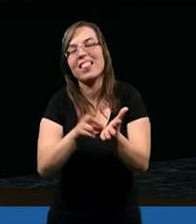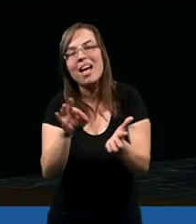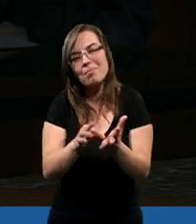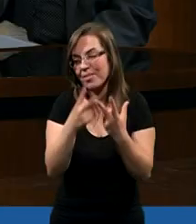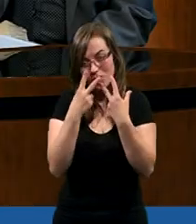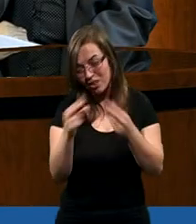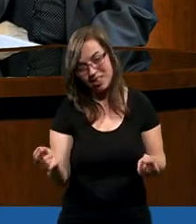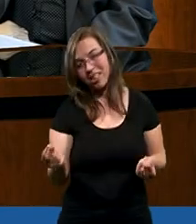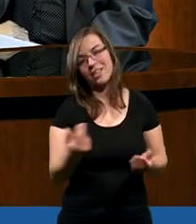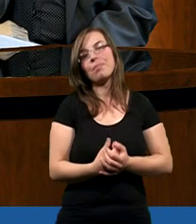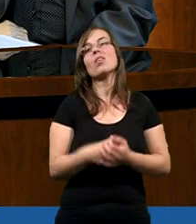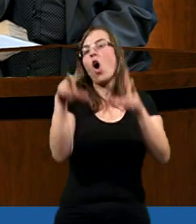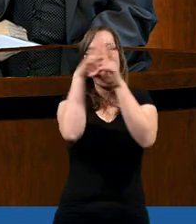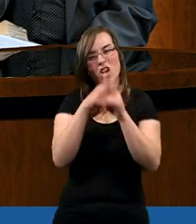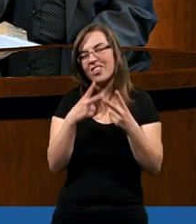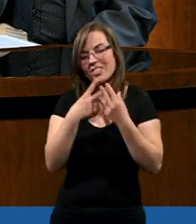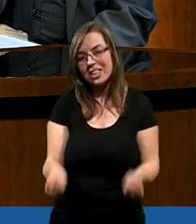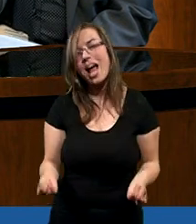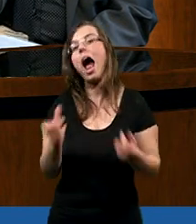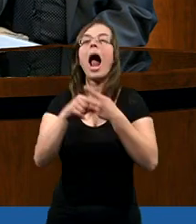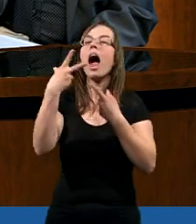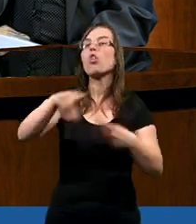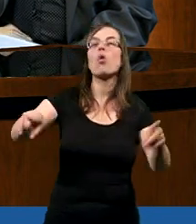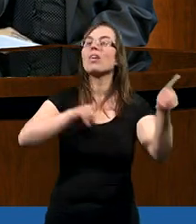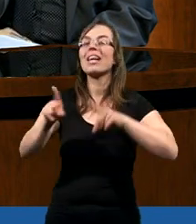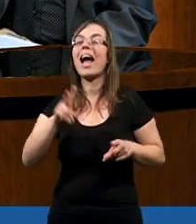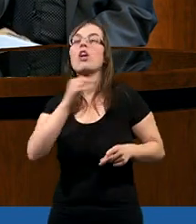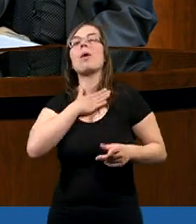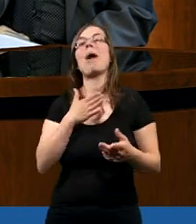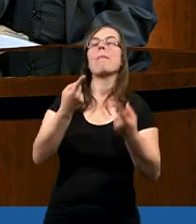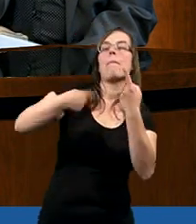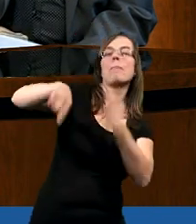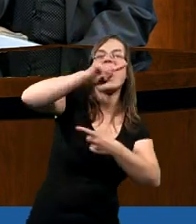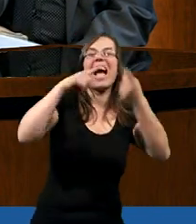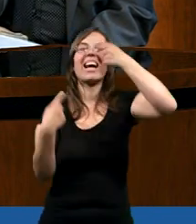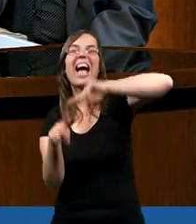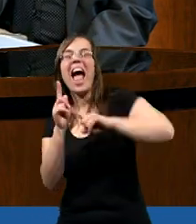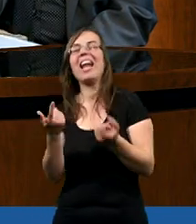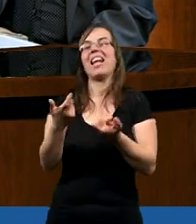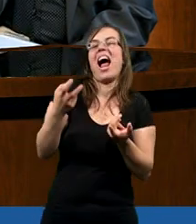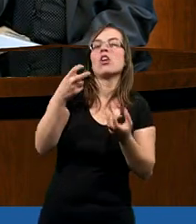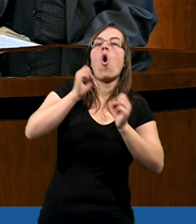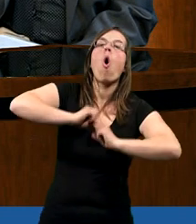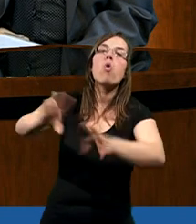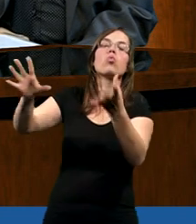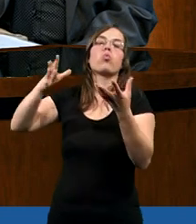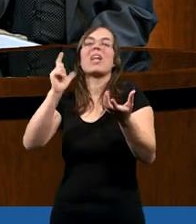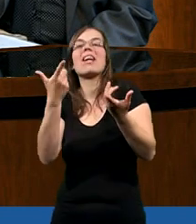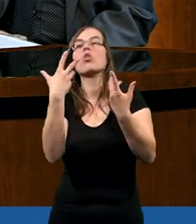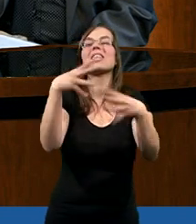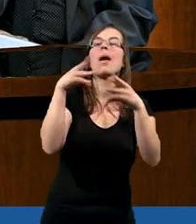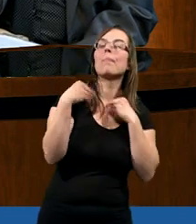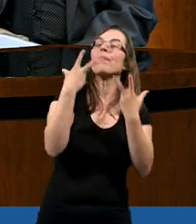No na pewno też nie. Oczywiście, że nie, ale to nie znaczy, że mamy je przekręcać, wykręcać, czy odrzucać,